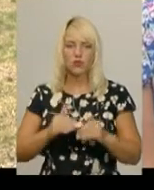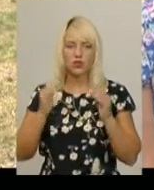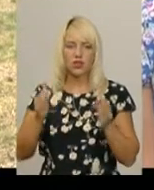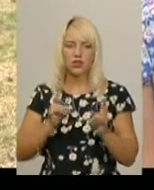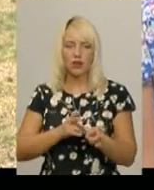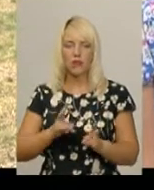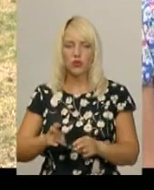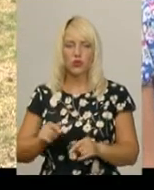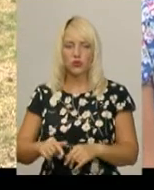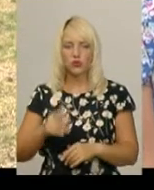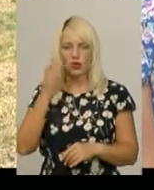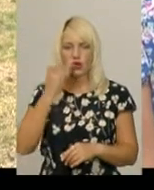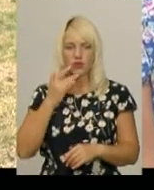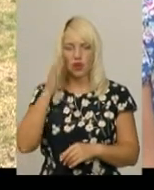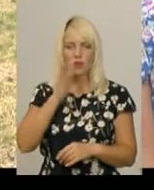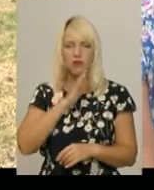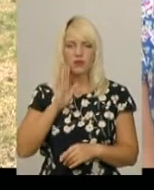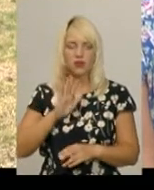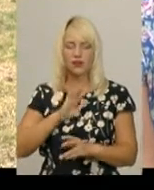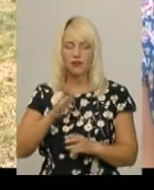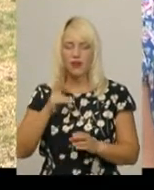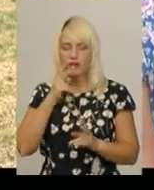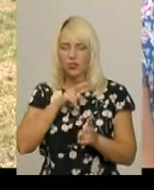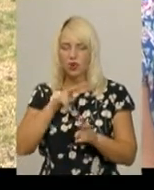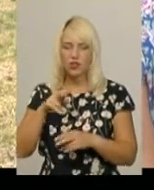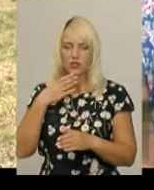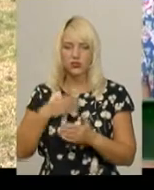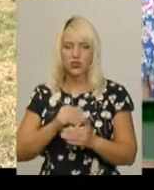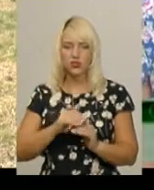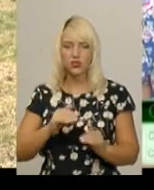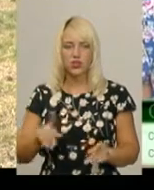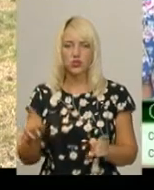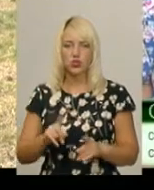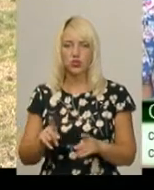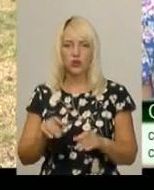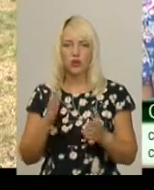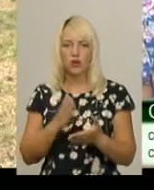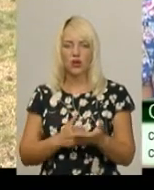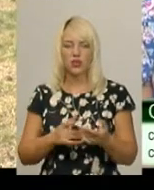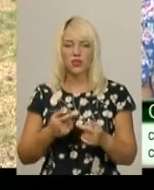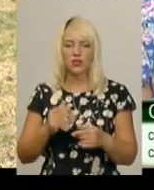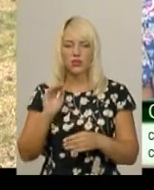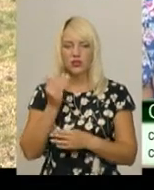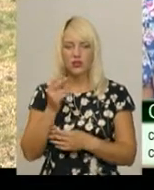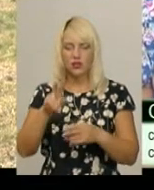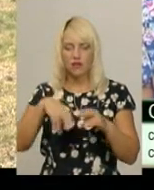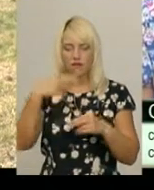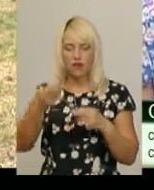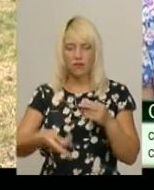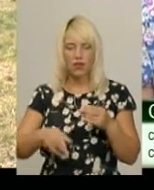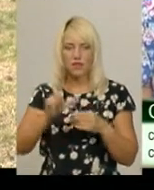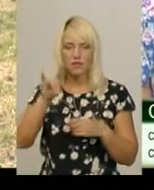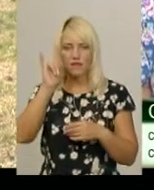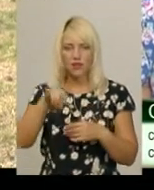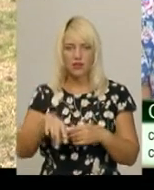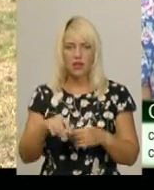травматизму цього літа. Батьки недоглежують своїх дітей, що от маємо, і дитина з вікна випила, також є в нас